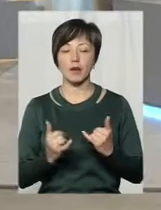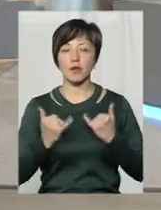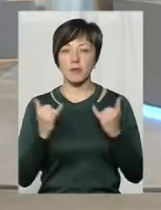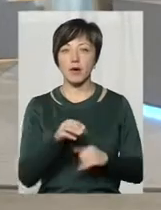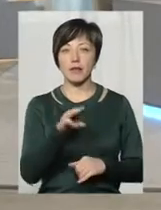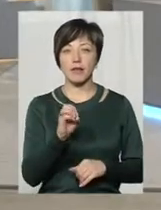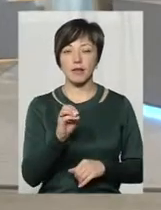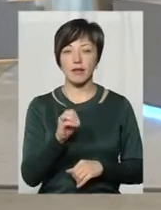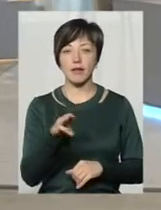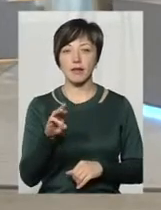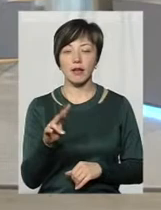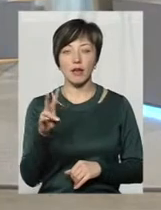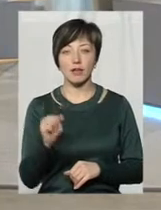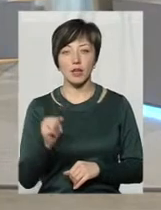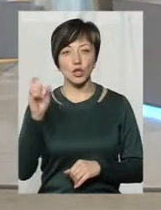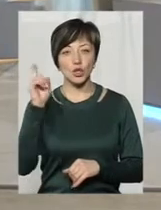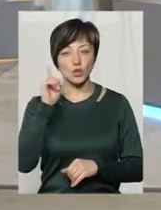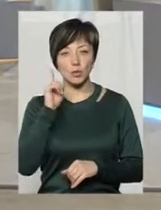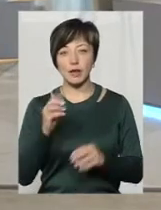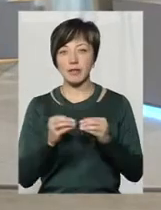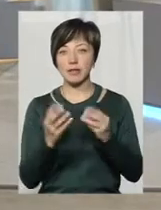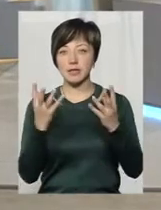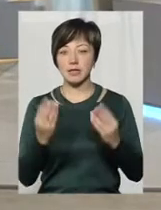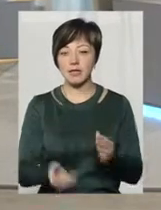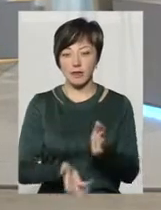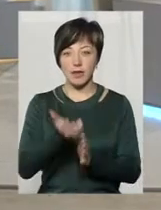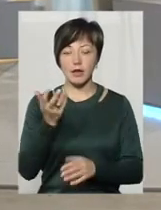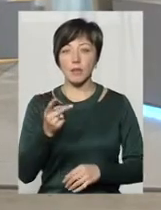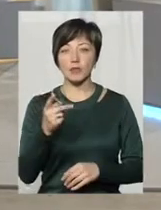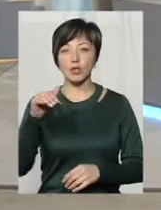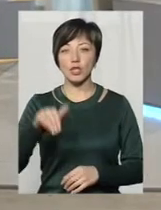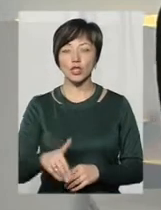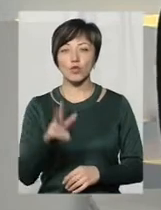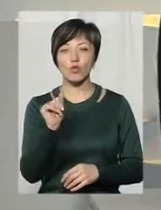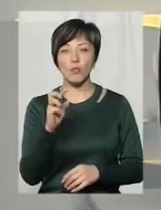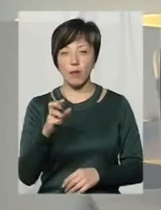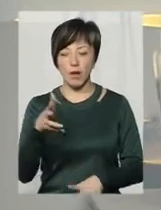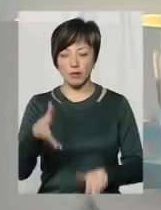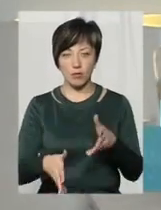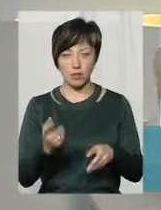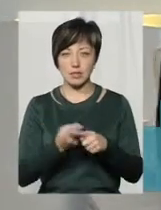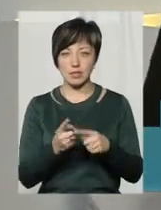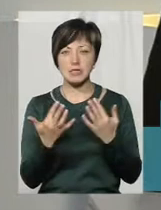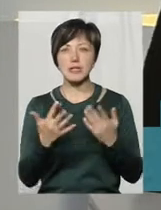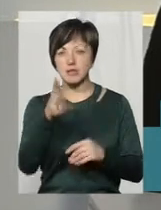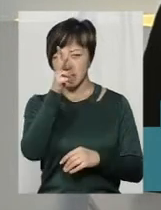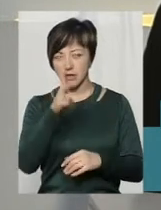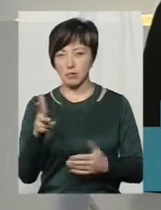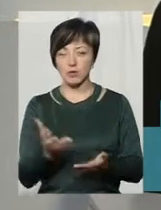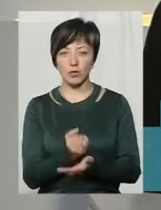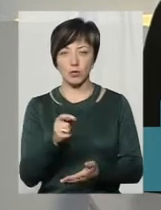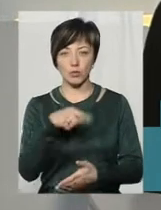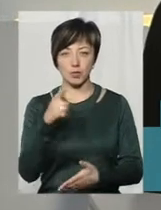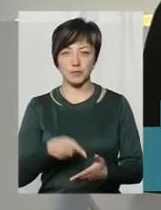сюжеті чули, що за 10 перших днів витягли півтори тисячі кубів намулу. А от це ж скільки за три місяці виходить?